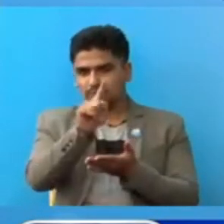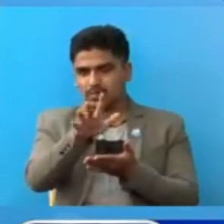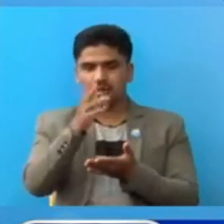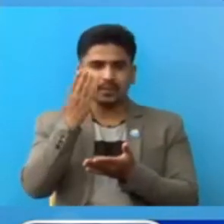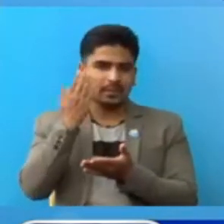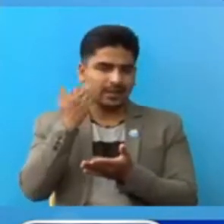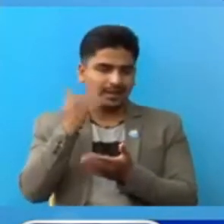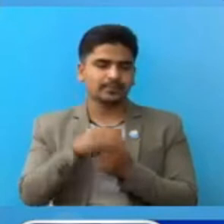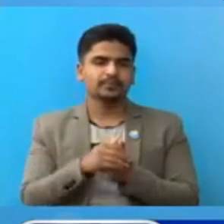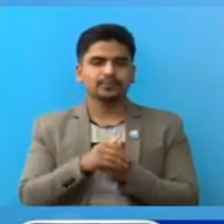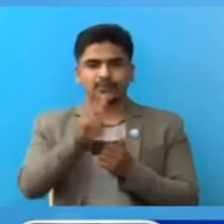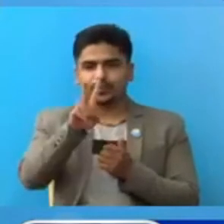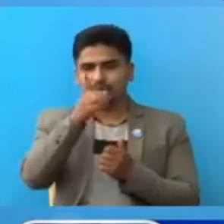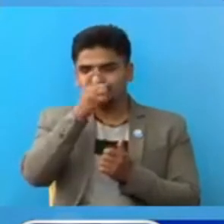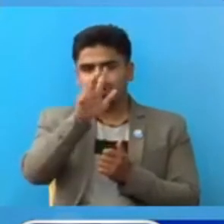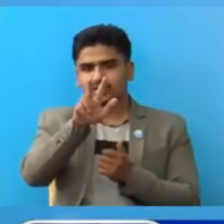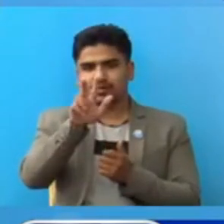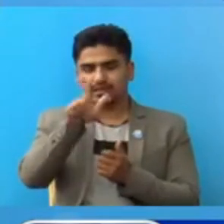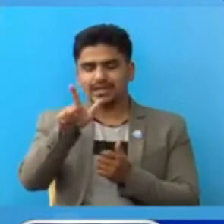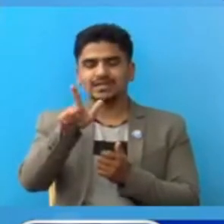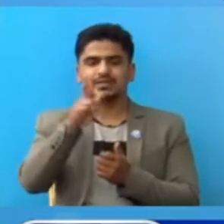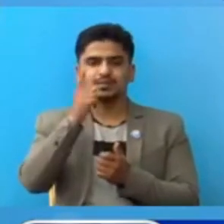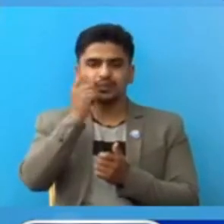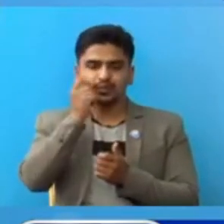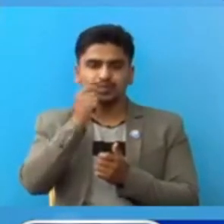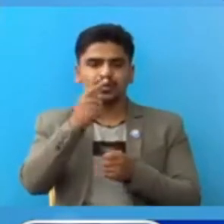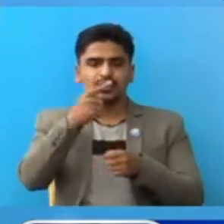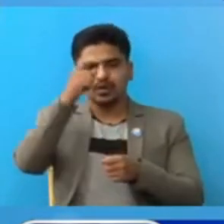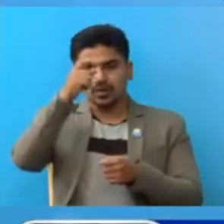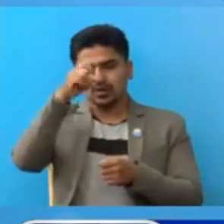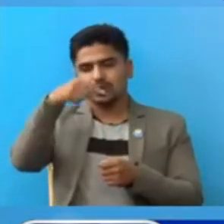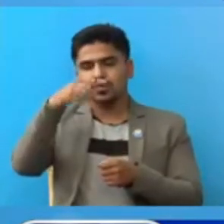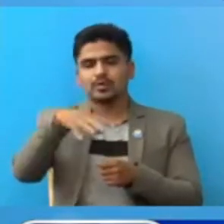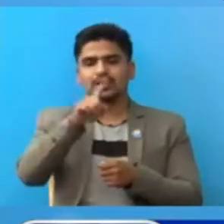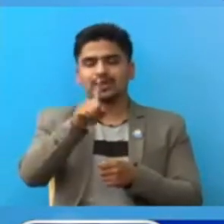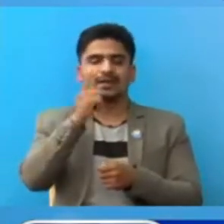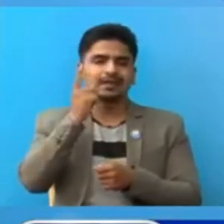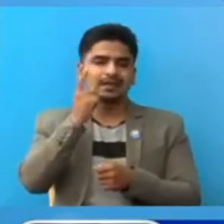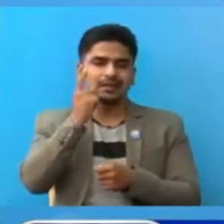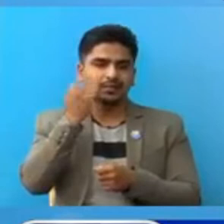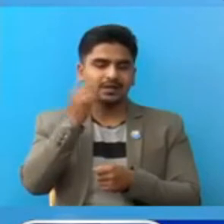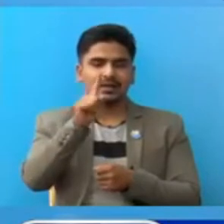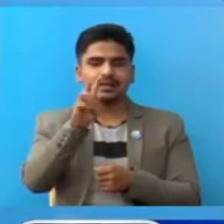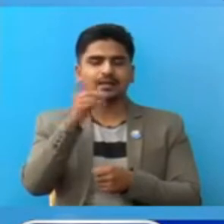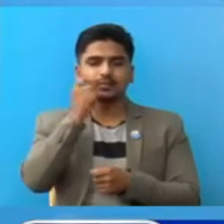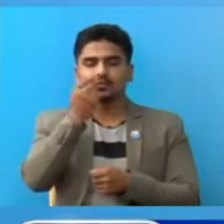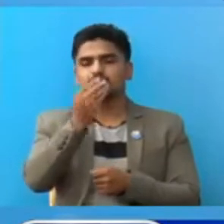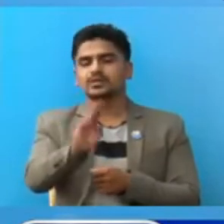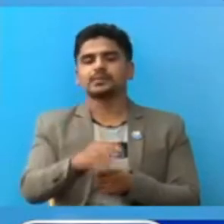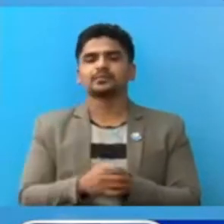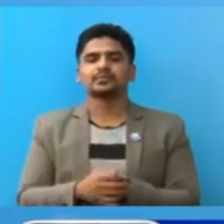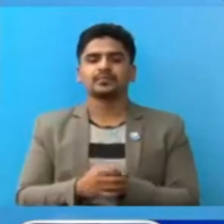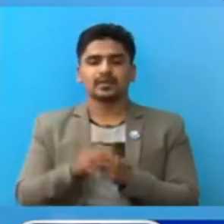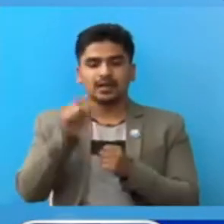रा 287 पुरूस रा नोल पराशिका एक महिला रा 13 पुरूस उन्यूंच रा